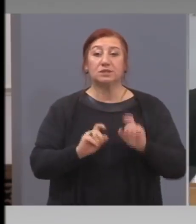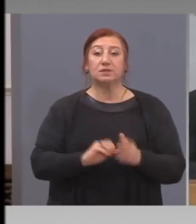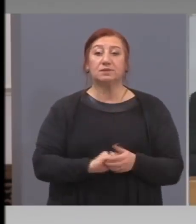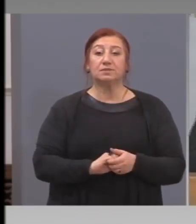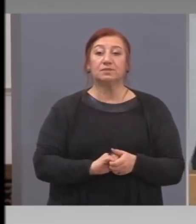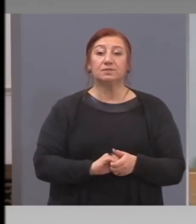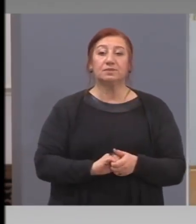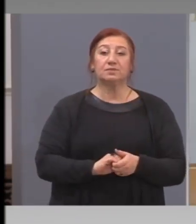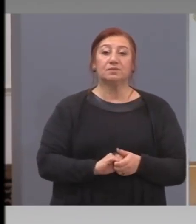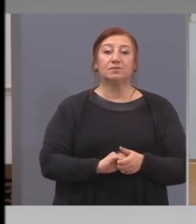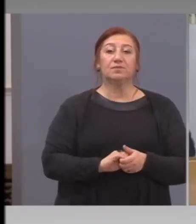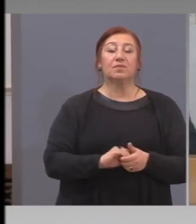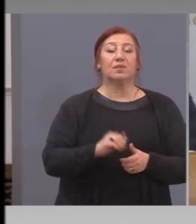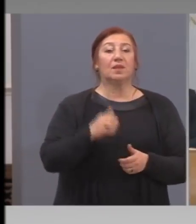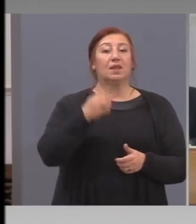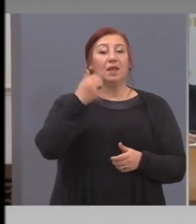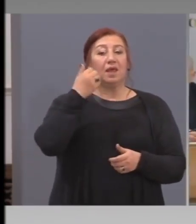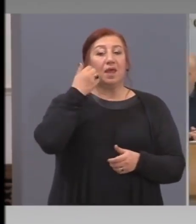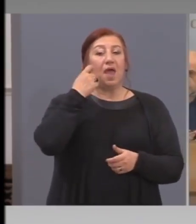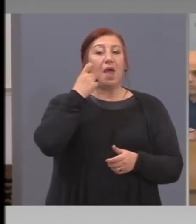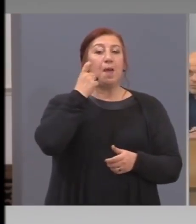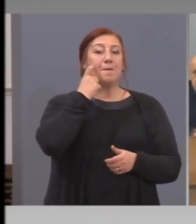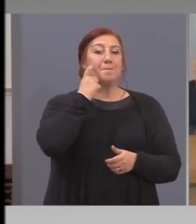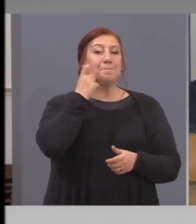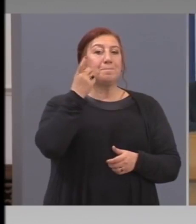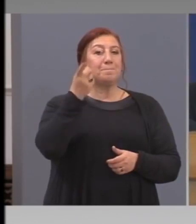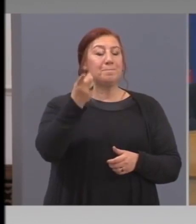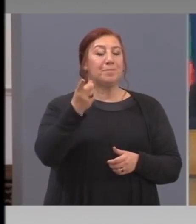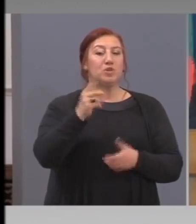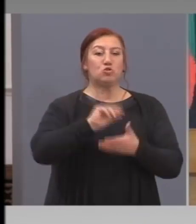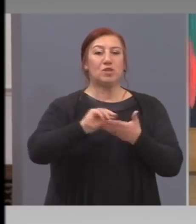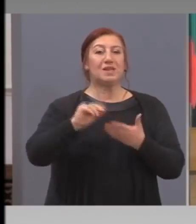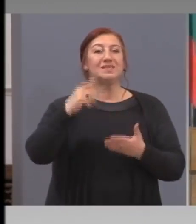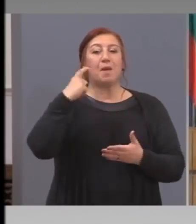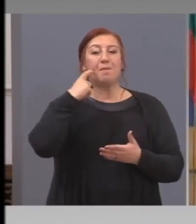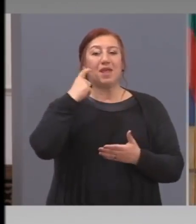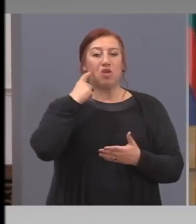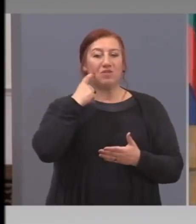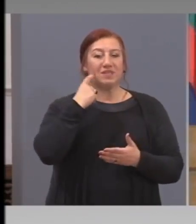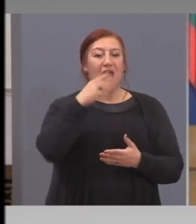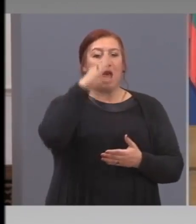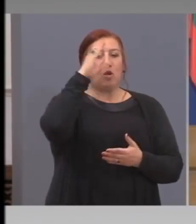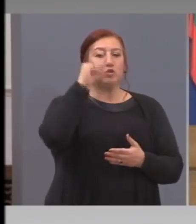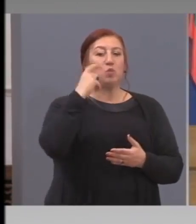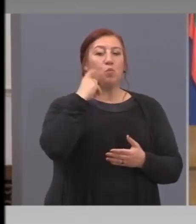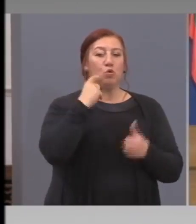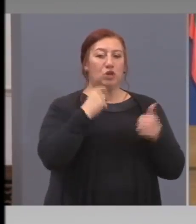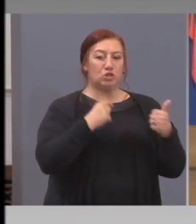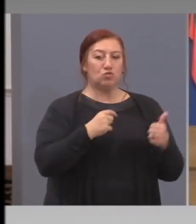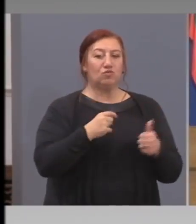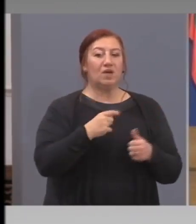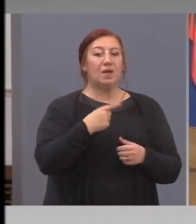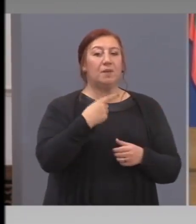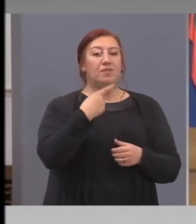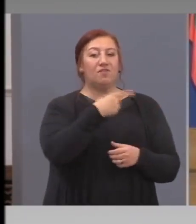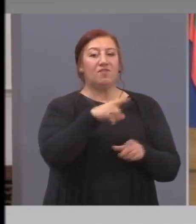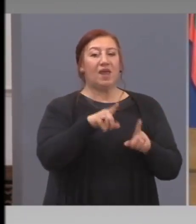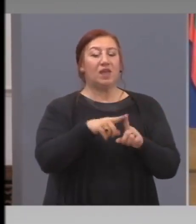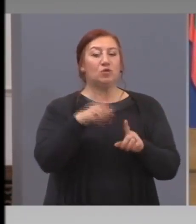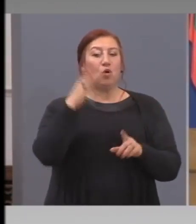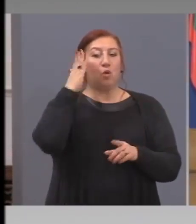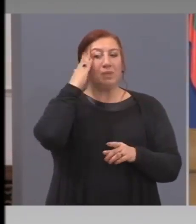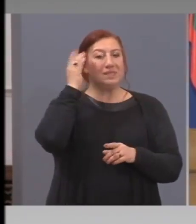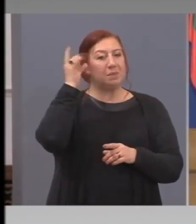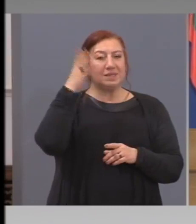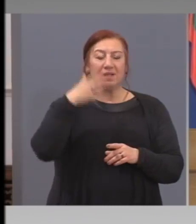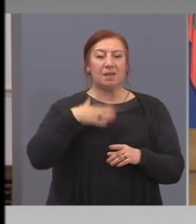Благодаря, господин Борисов, Бановска КА-2. Имате ли вече, господин Нейстер, председател, разчет